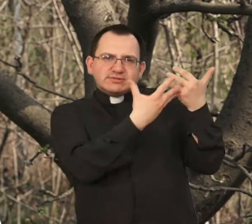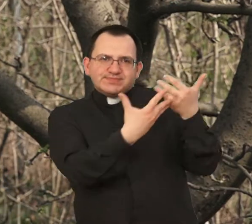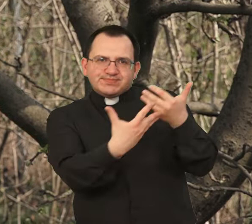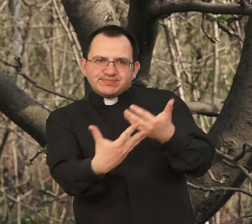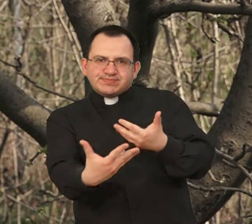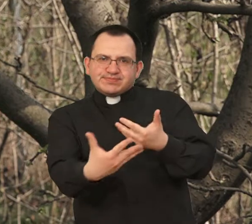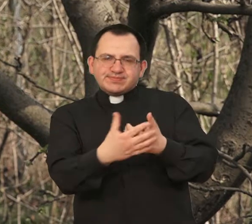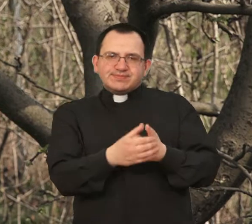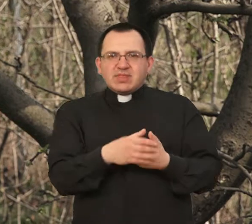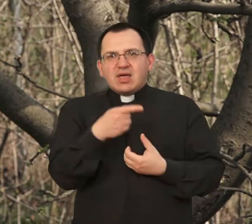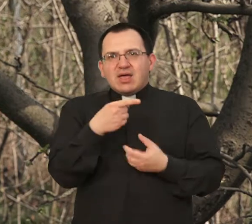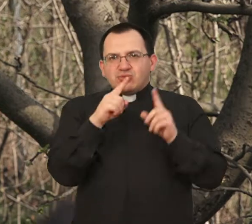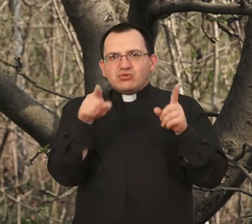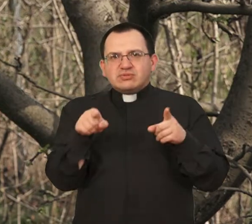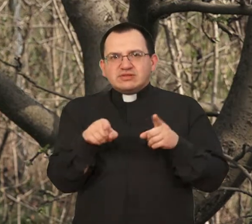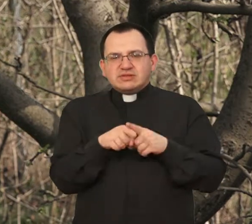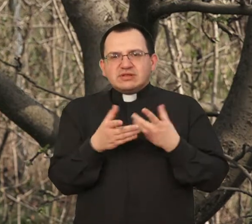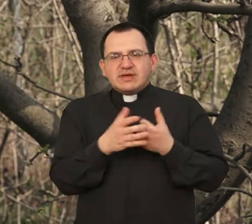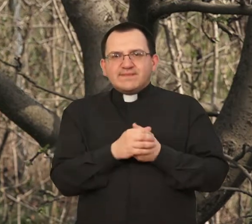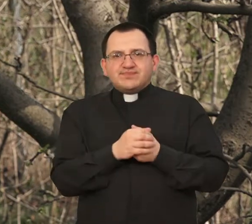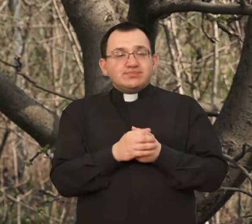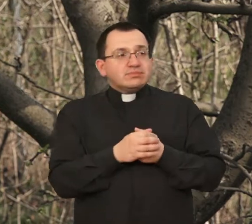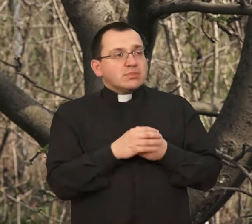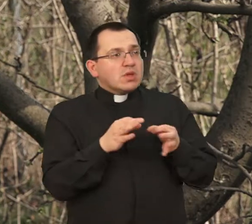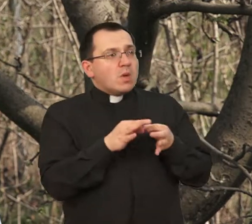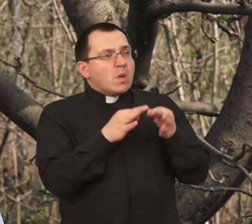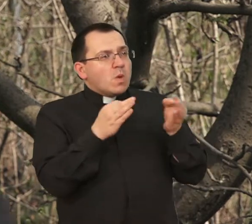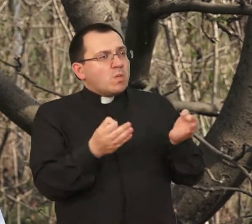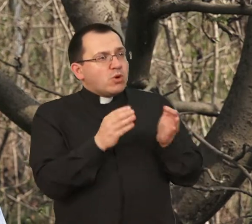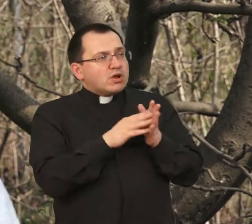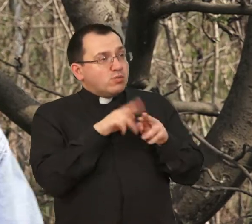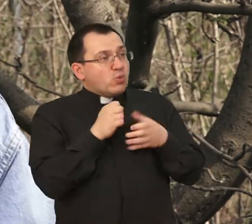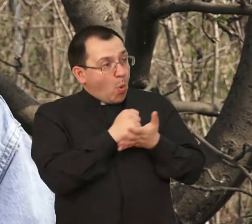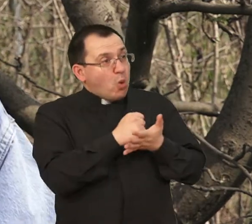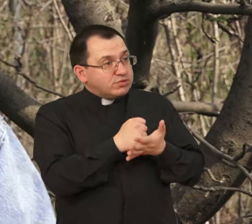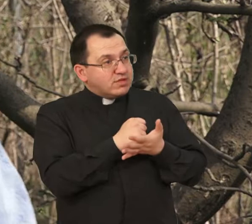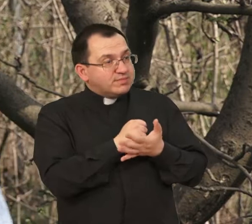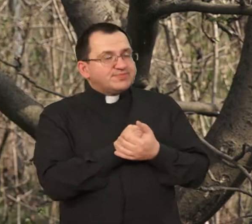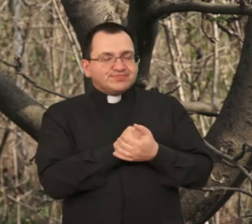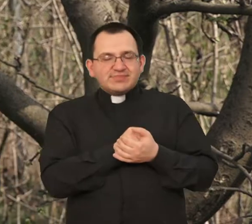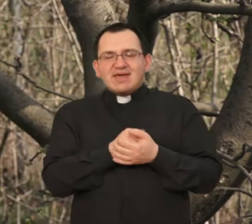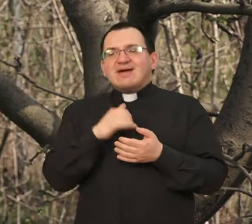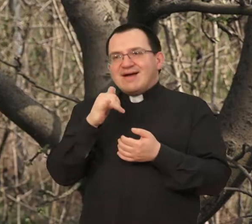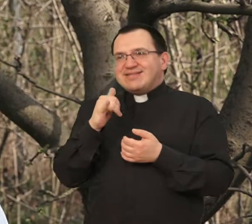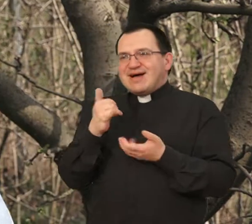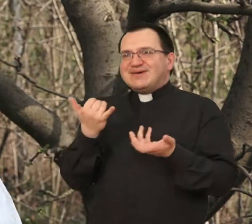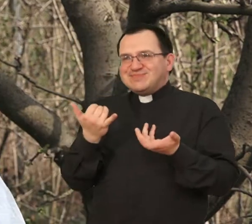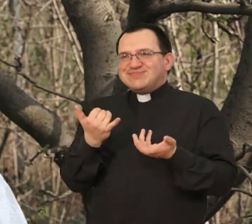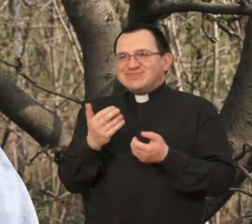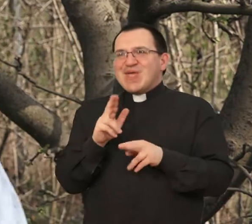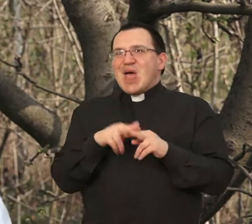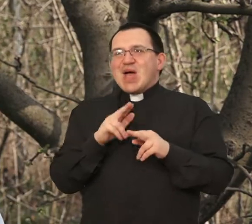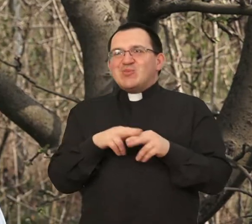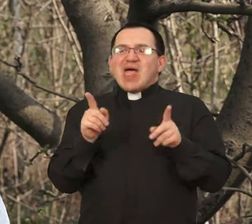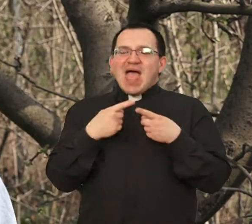evo, tako, takve slike će biti. Program otvaranja, bit će tu i gosti? Da, znači, mislim, bit će